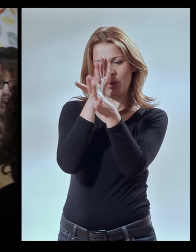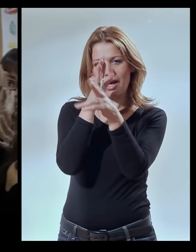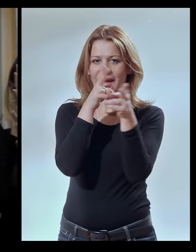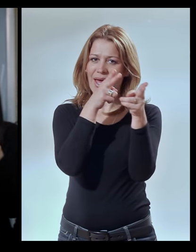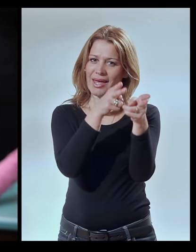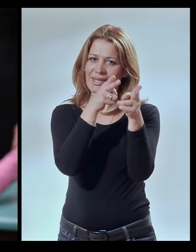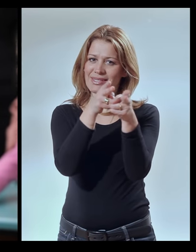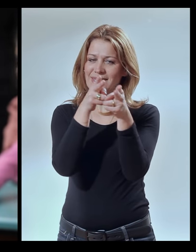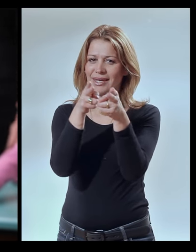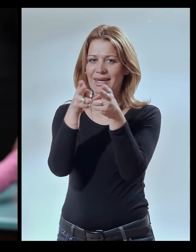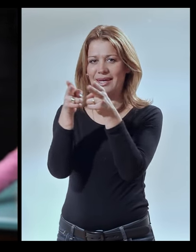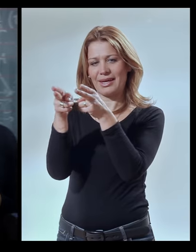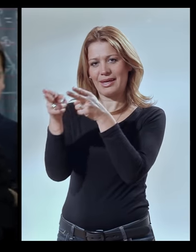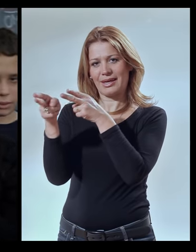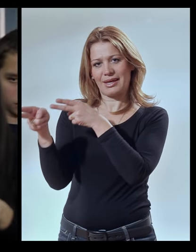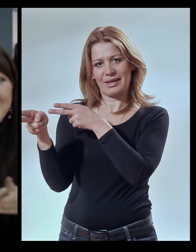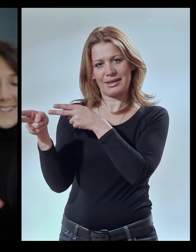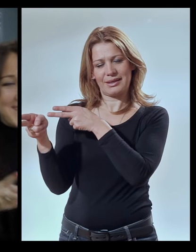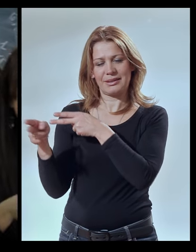rukaj se